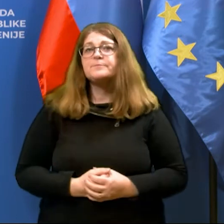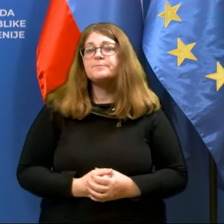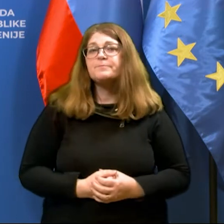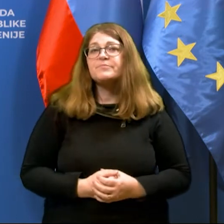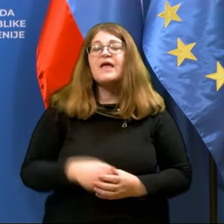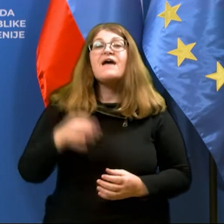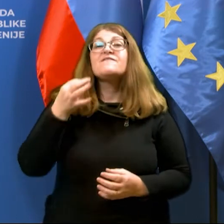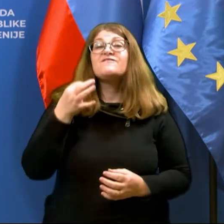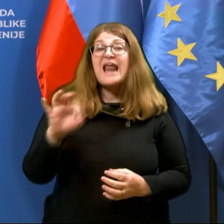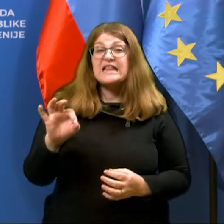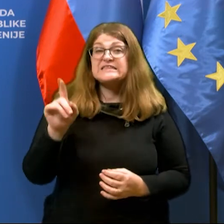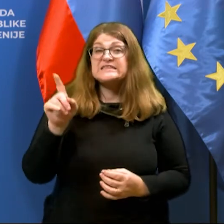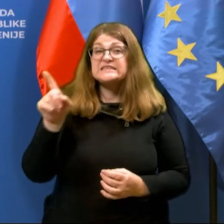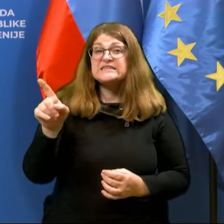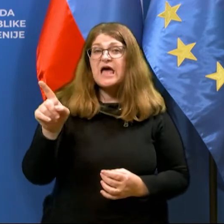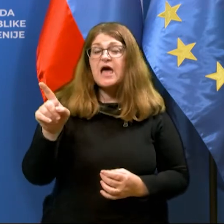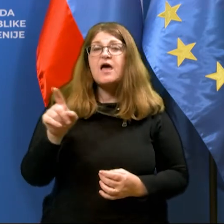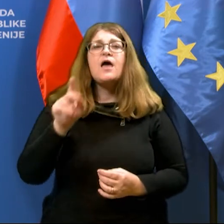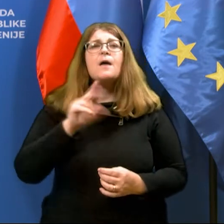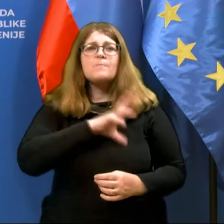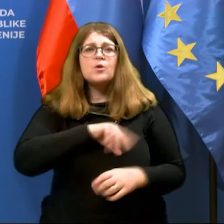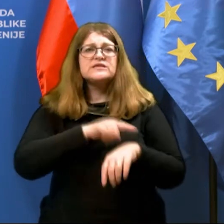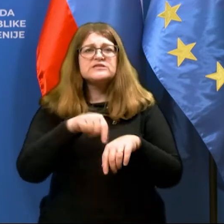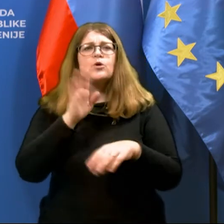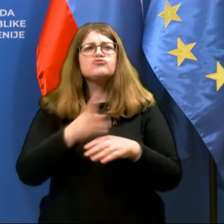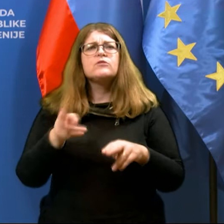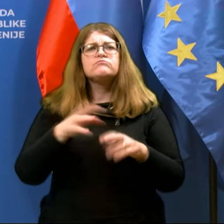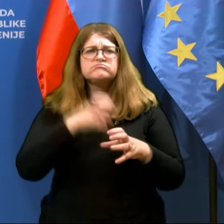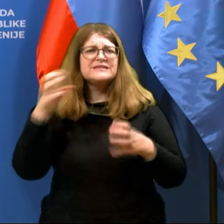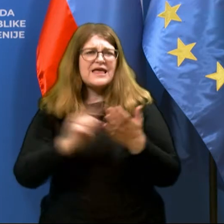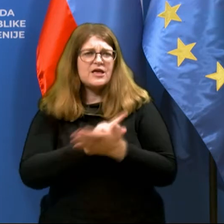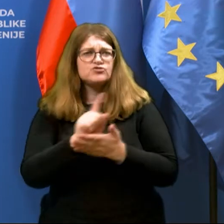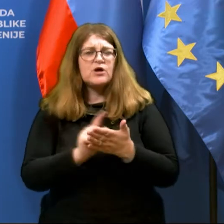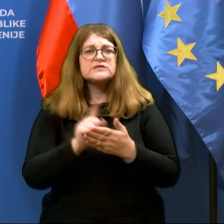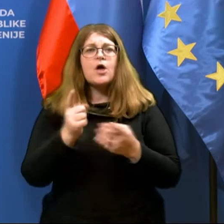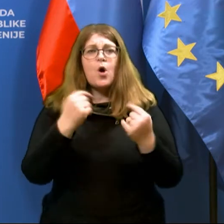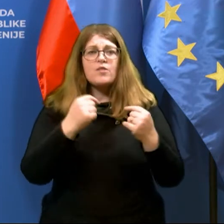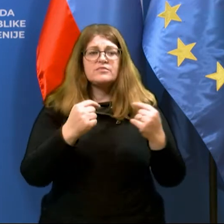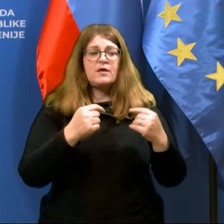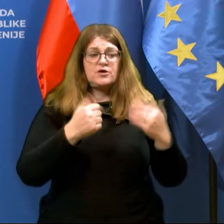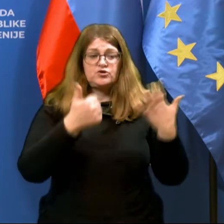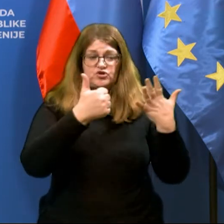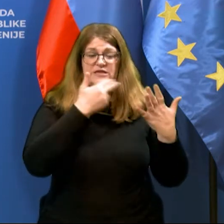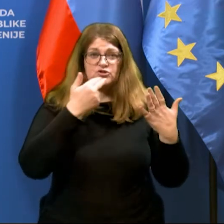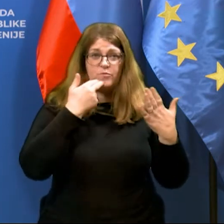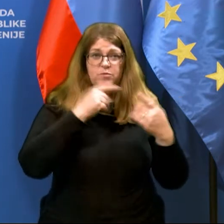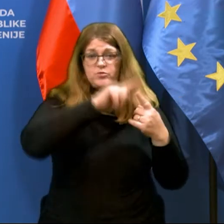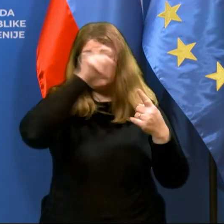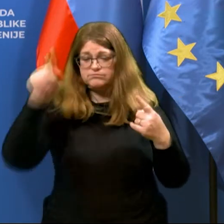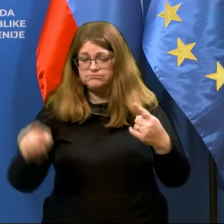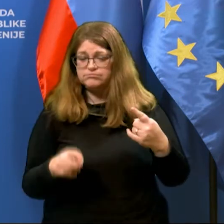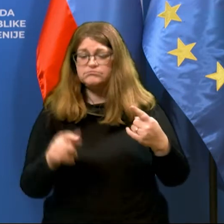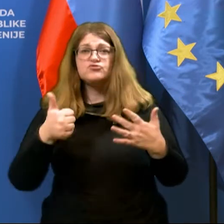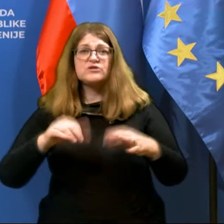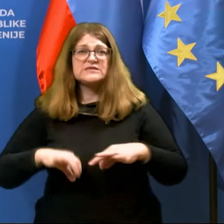V Franciji, kot veste, velja policijska ura že dlje časa, ta je relativno dolga, velja med 18. in 6. uro